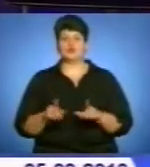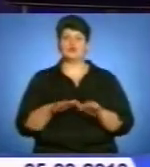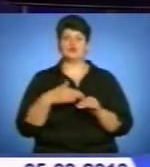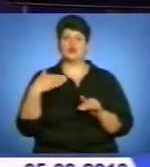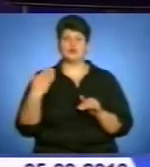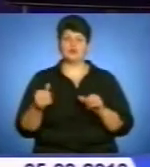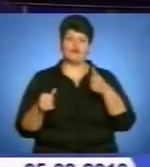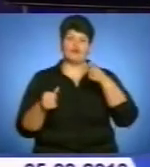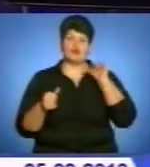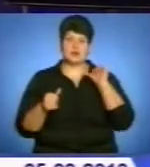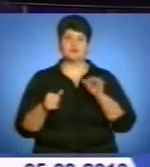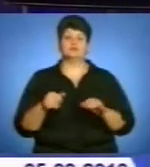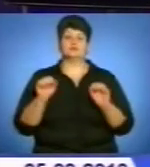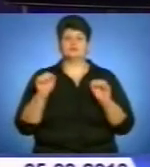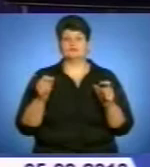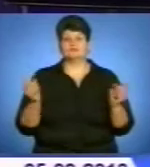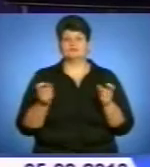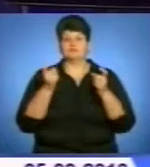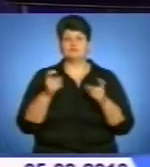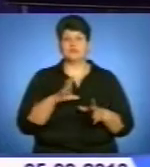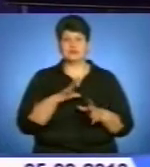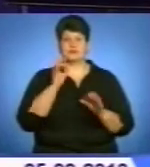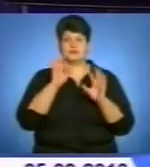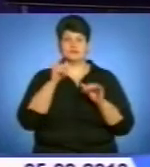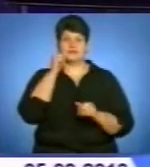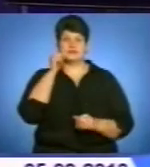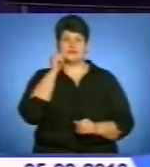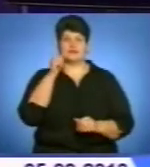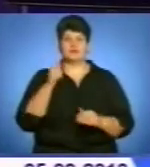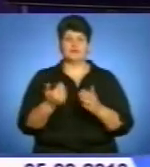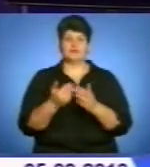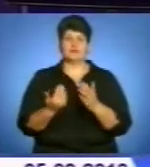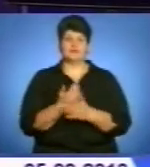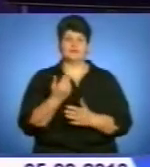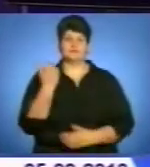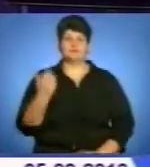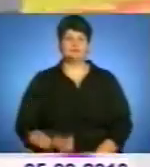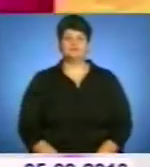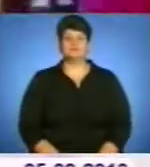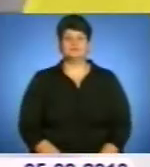щодо вчорашнього інциденту ми оприлюднимо у завтрашньому випуску «Вістайте тебе».